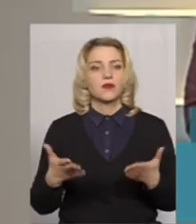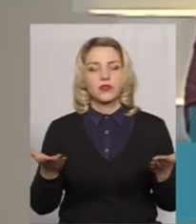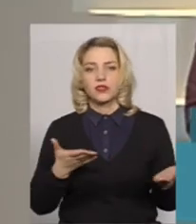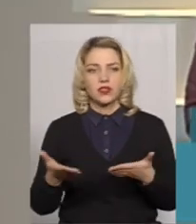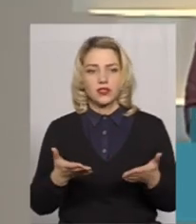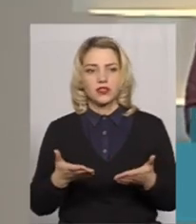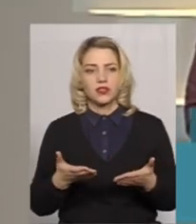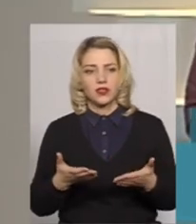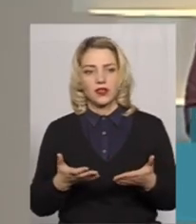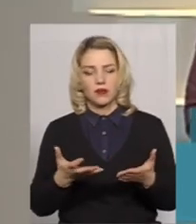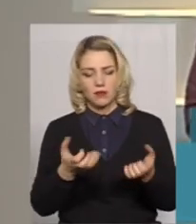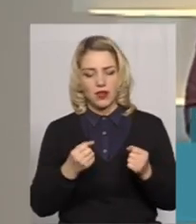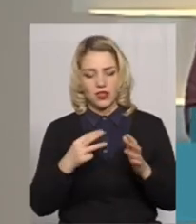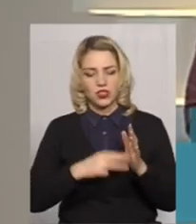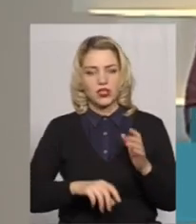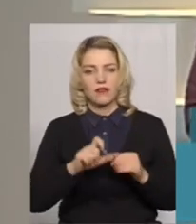який стягували і за що?